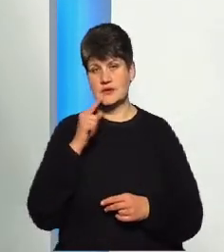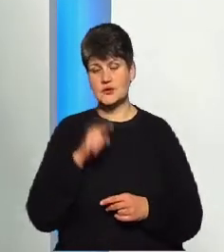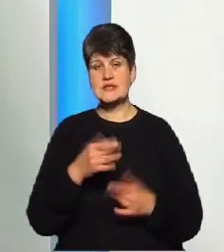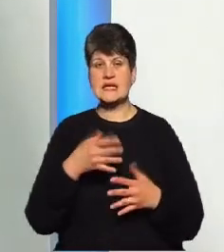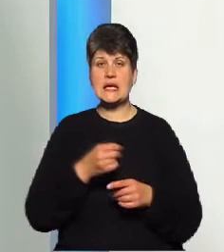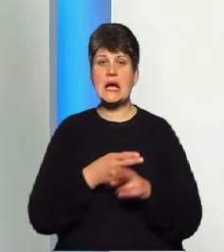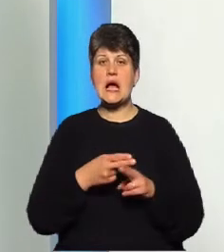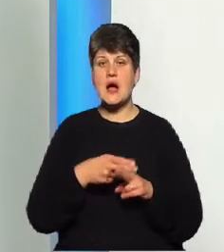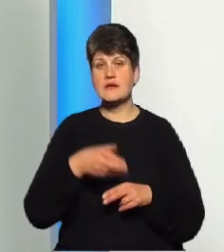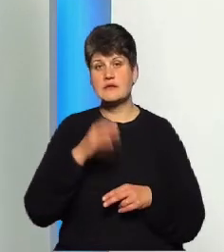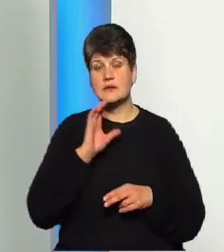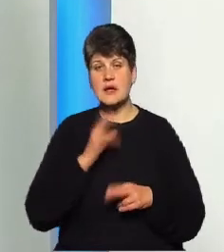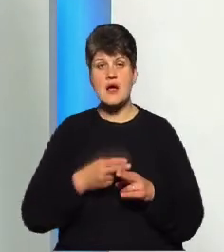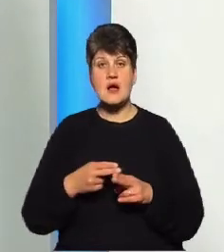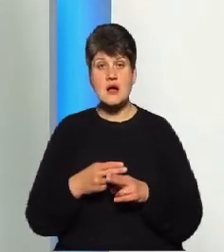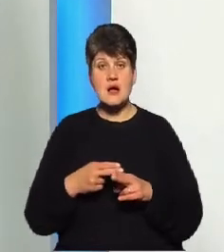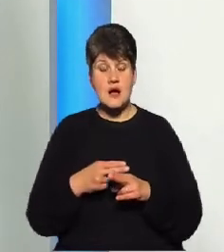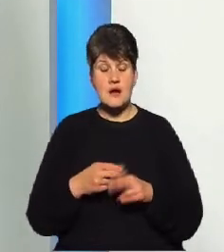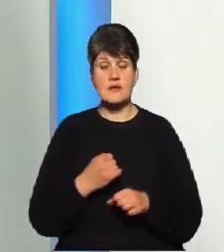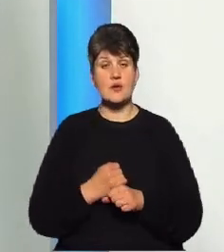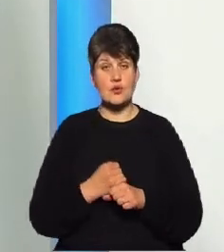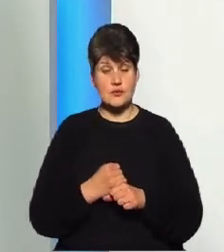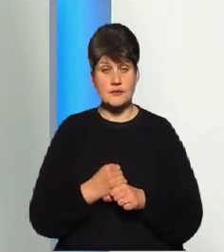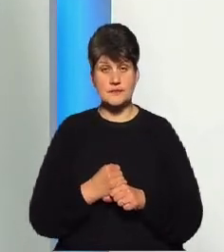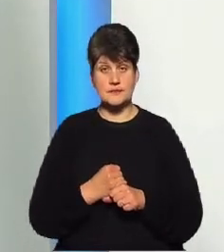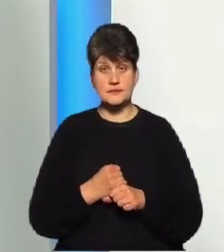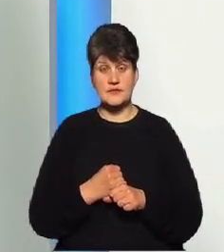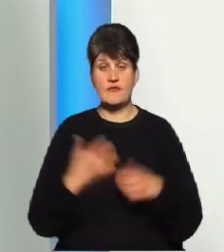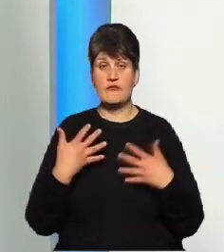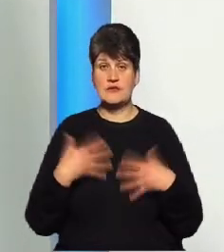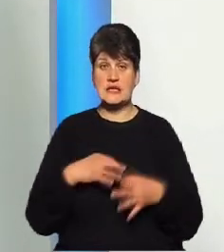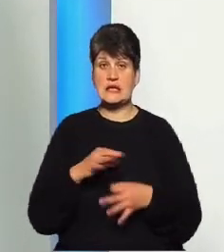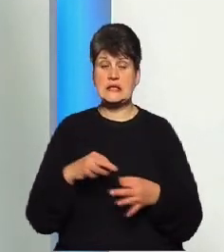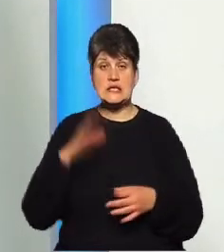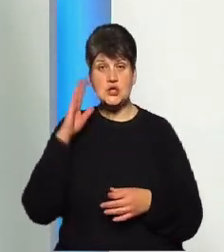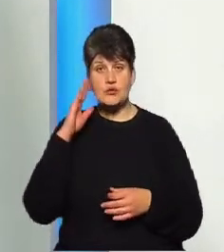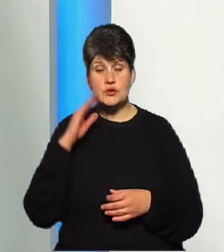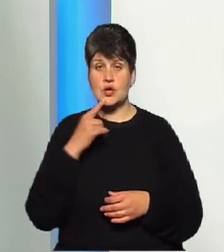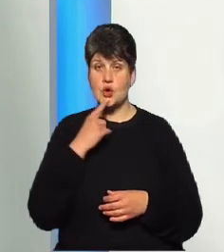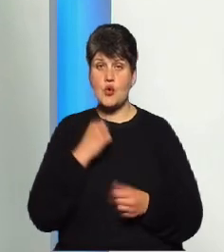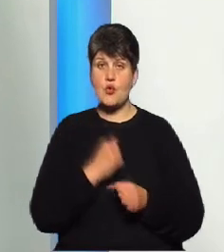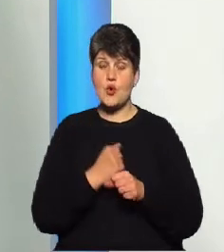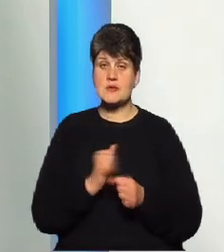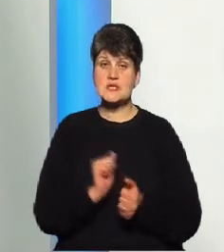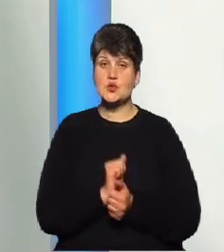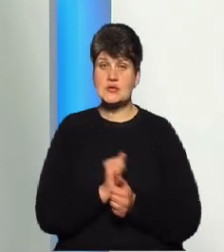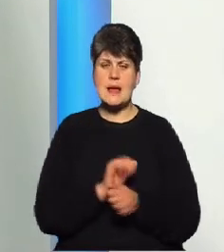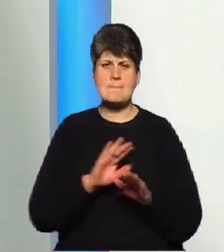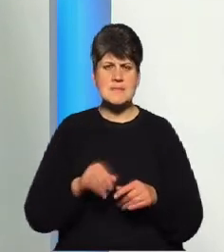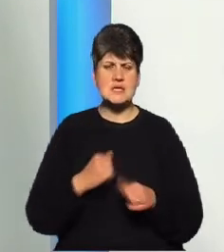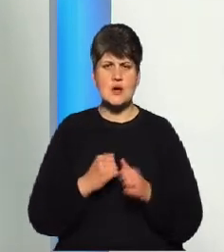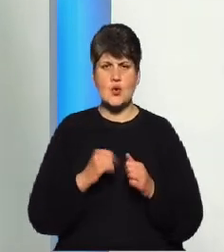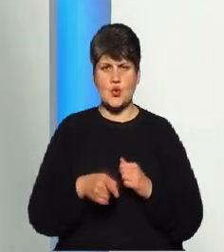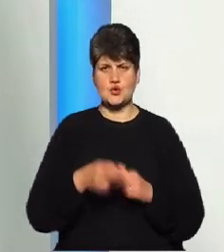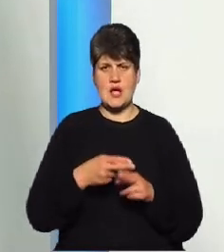Кава теж, до речі, приводить до втрати лишньої води, і кров стає згусла після кожної чашки кави. Тобто